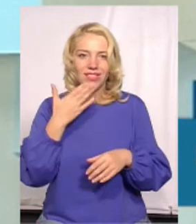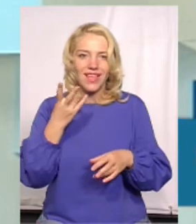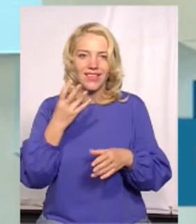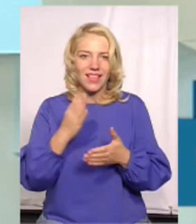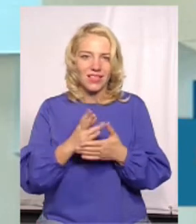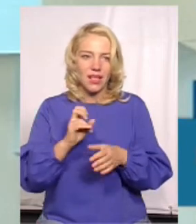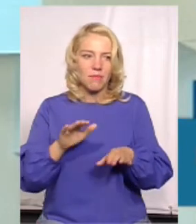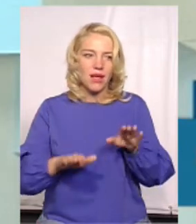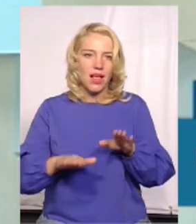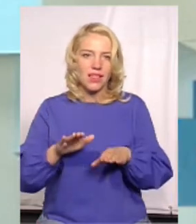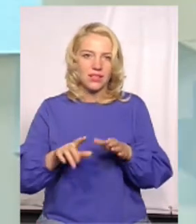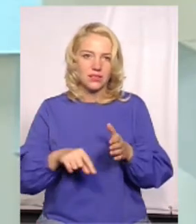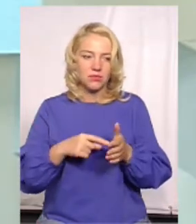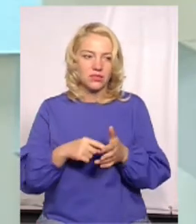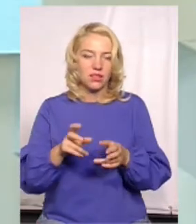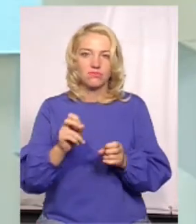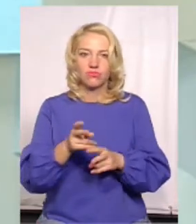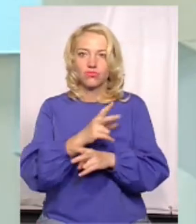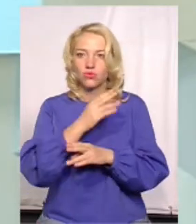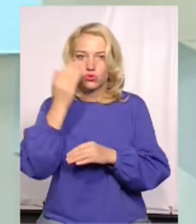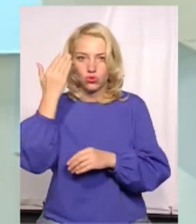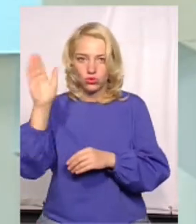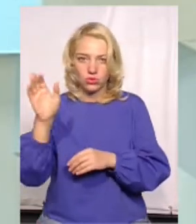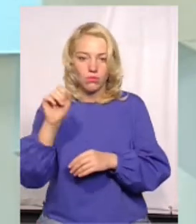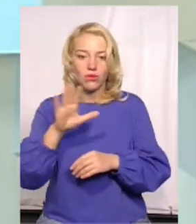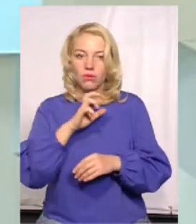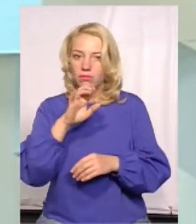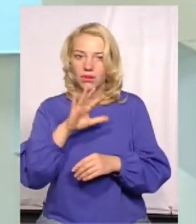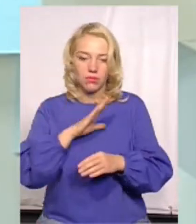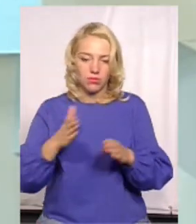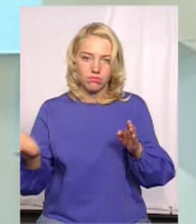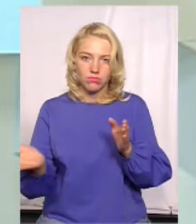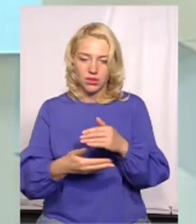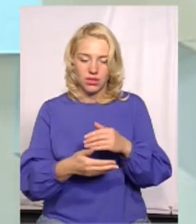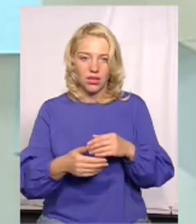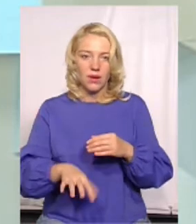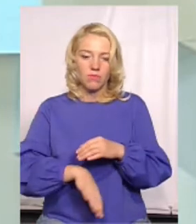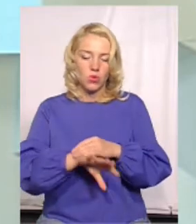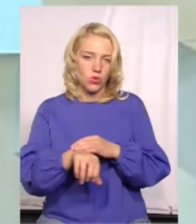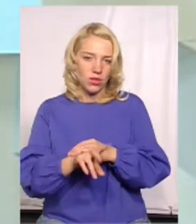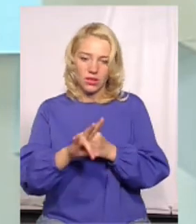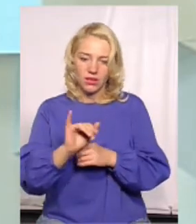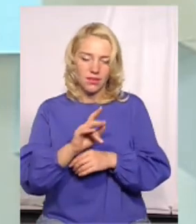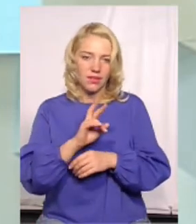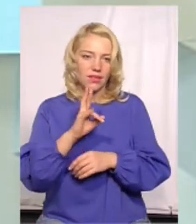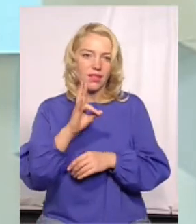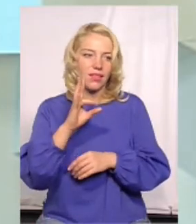балансі місця. Тобто вони були нічийними. Тобто їх можна було зрізати десь на металобрухт, і не було б навіть предмету,